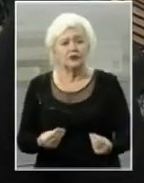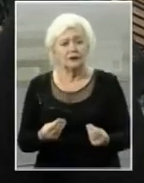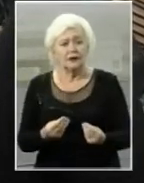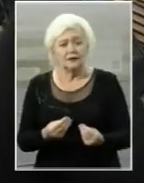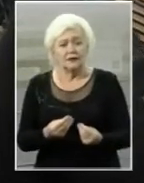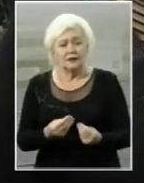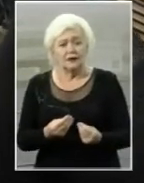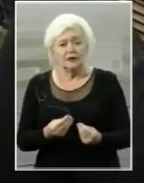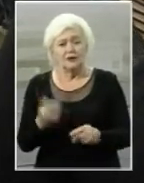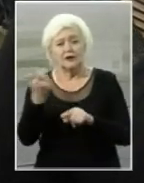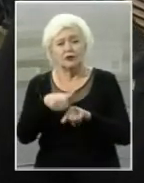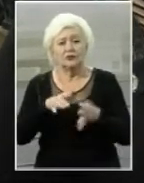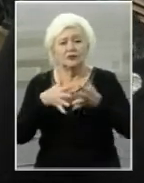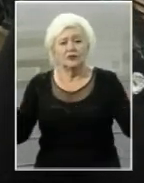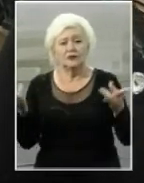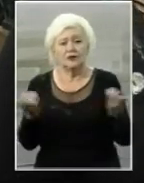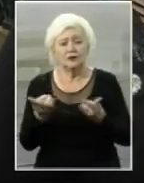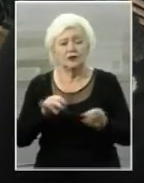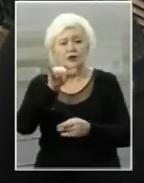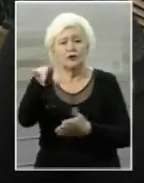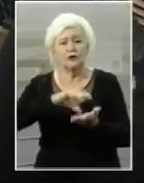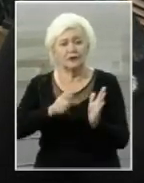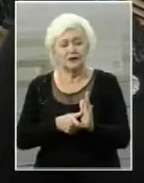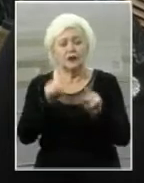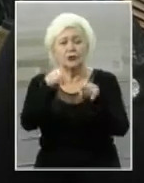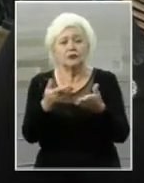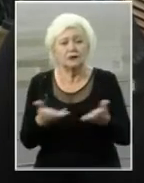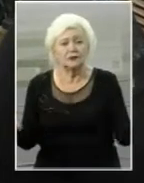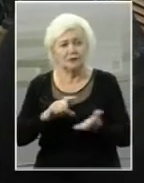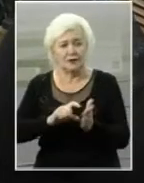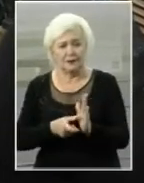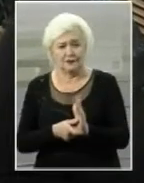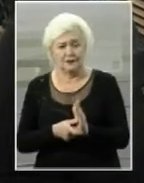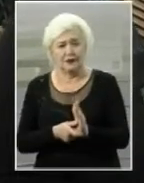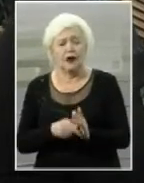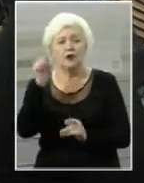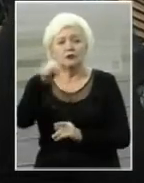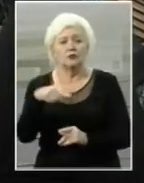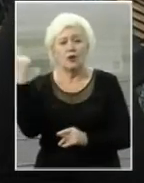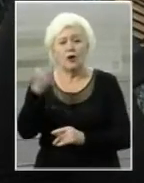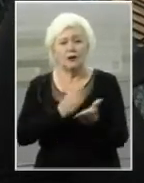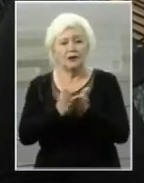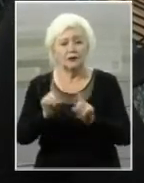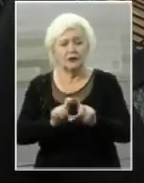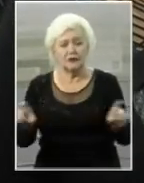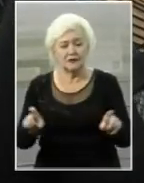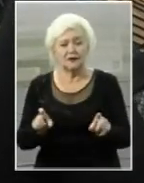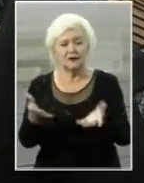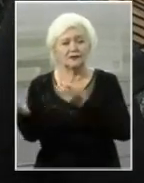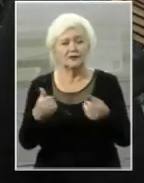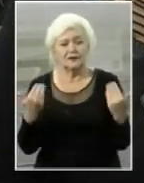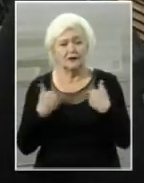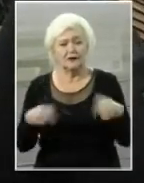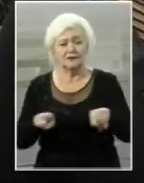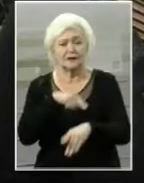дуже велика потреба є у житлі, у них немає житла. Тому обласна адміністрація зараз взяла на